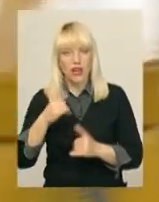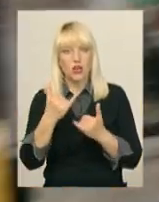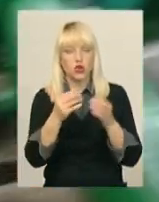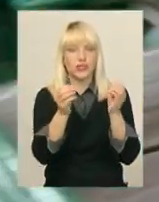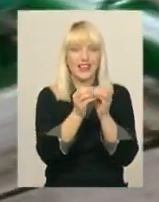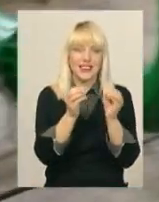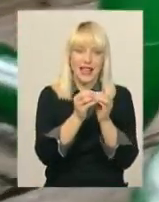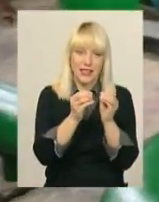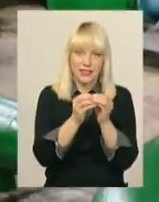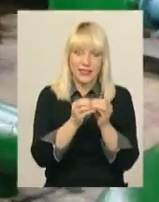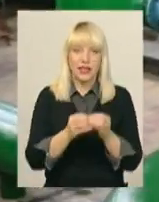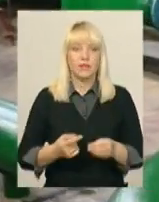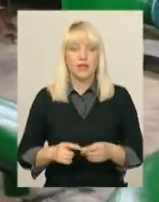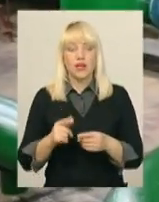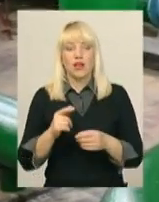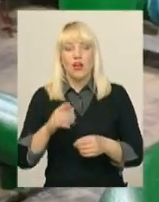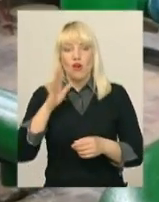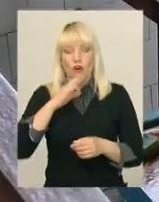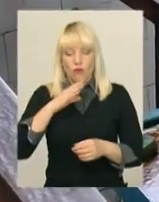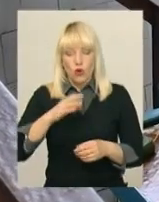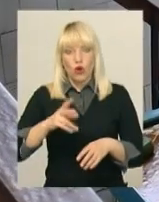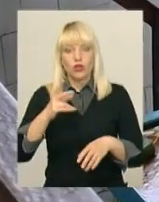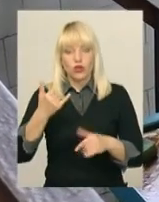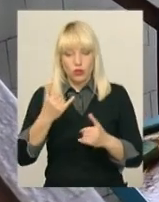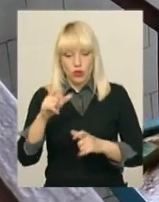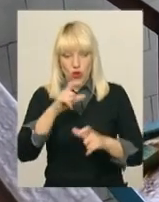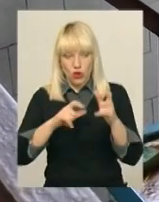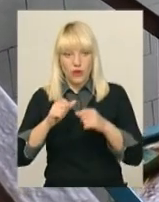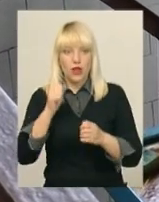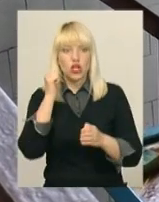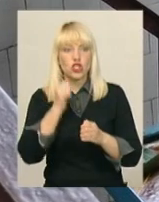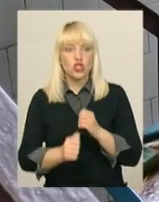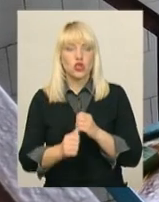відбирають щодня. Сьогодні, коли вона хлорувалася, її перевіряли щопівгодини.